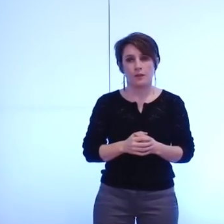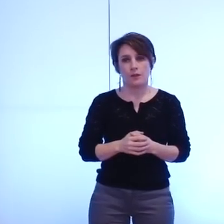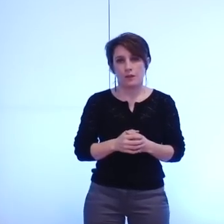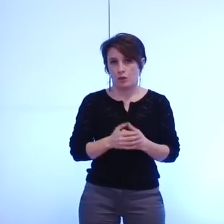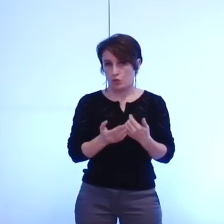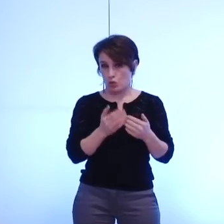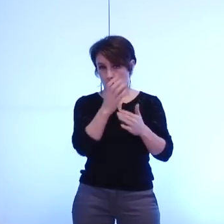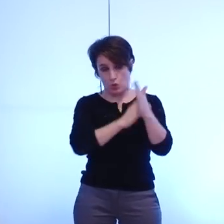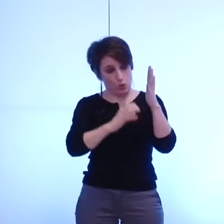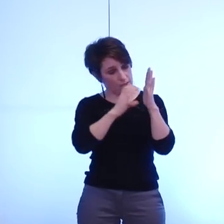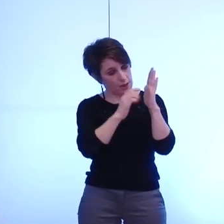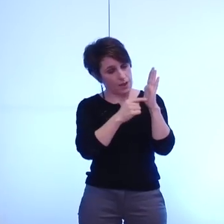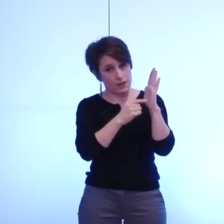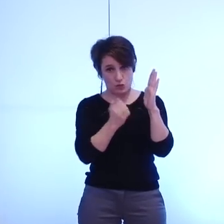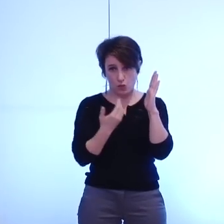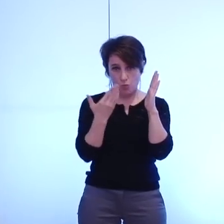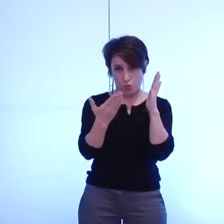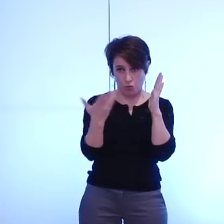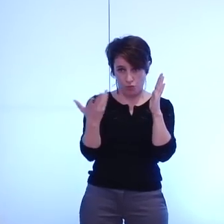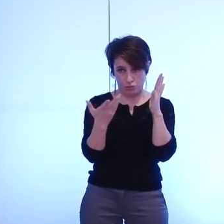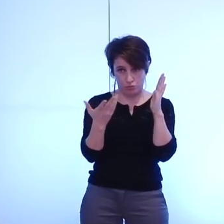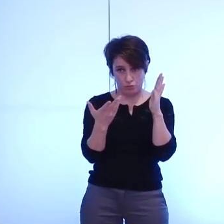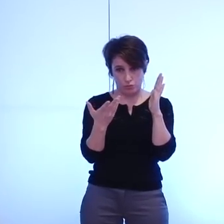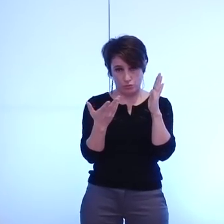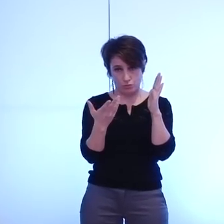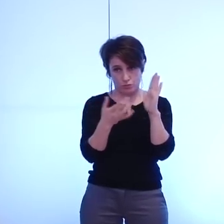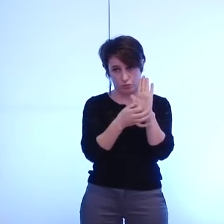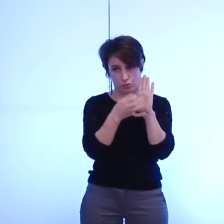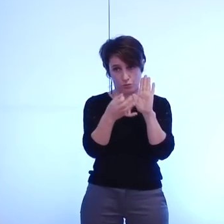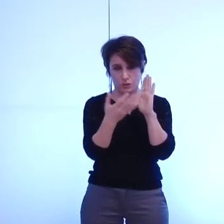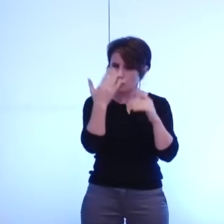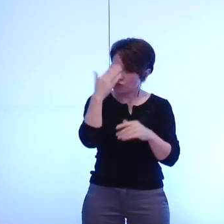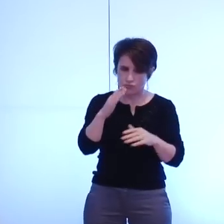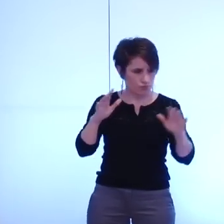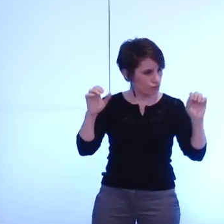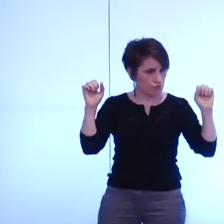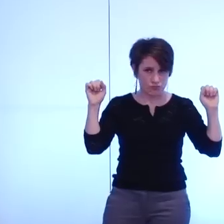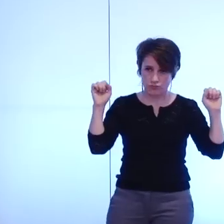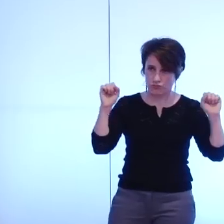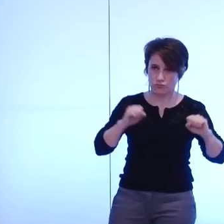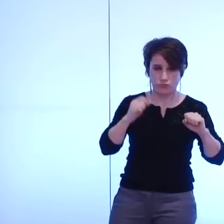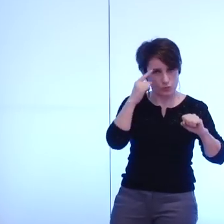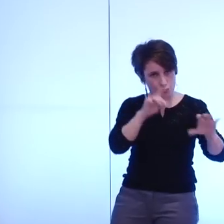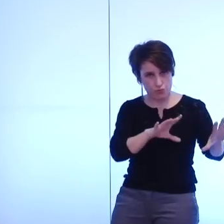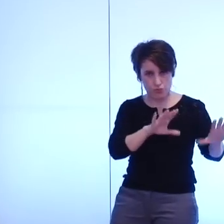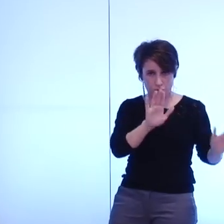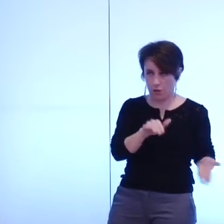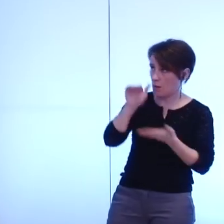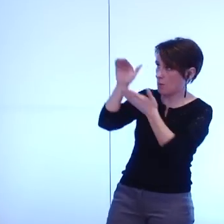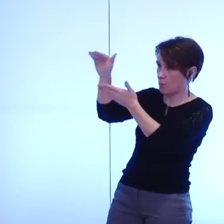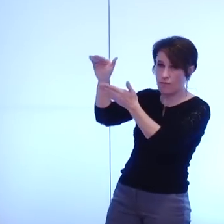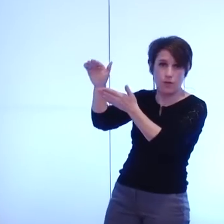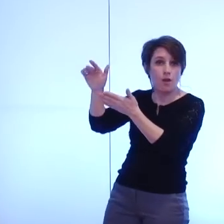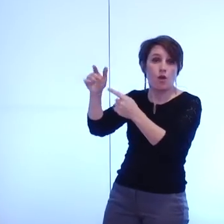ici prend acte des incidences de transfert de compétences sur ces établissements et ces contrats de délégation pour organiser la